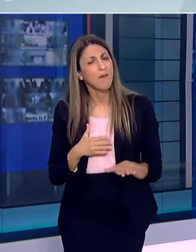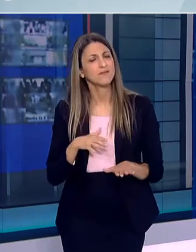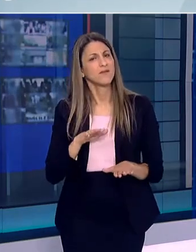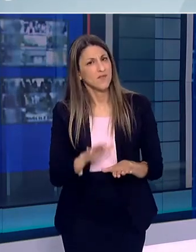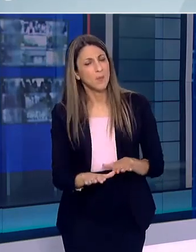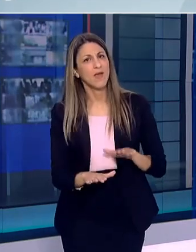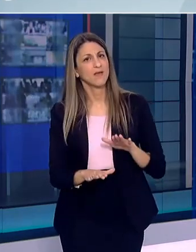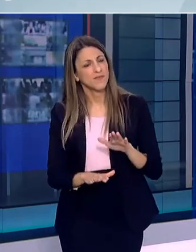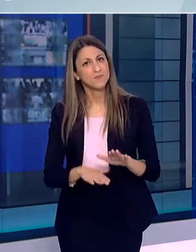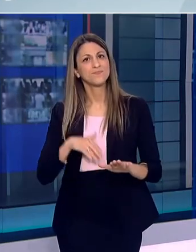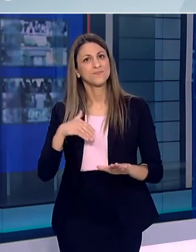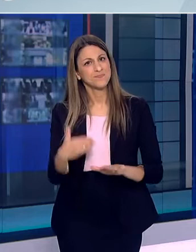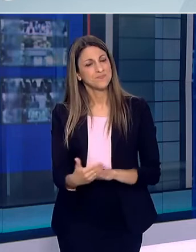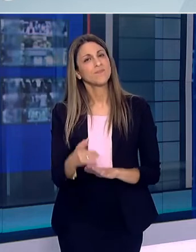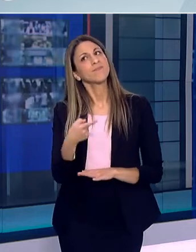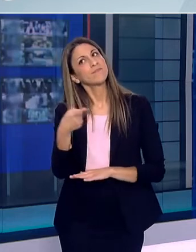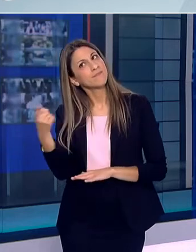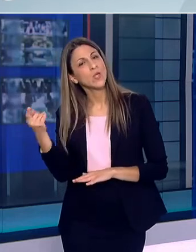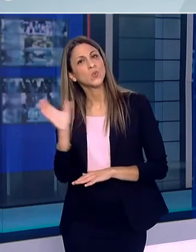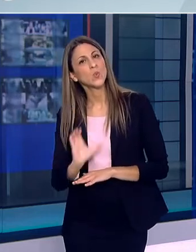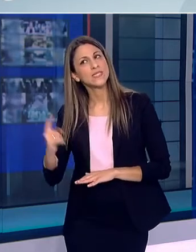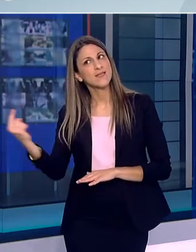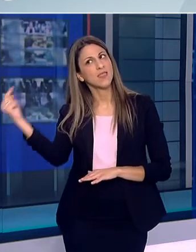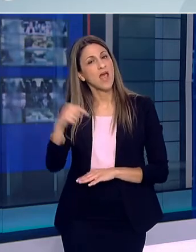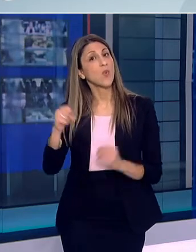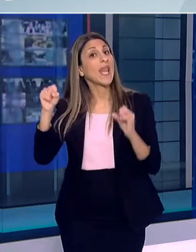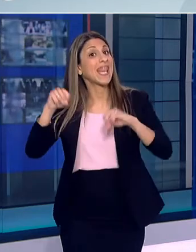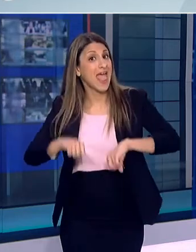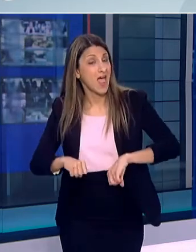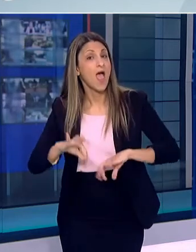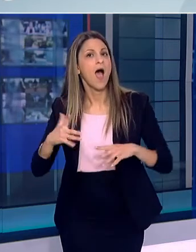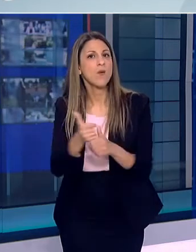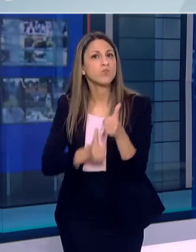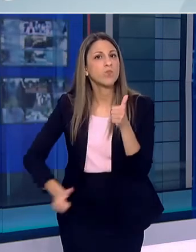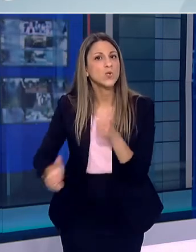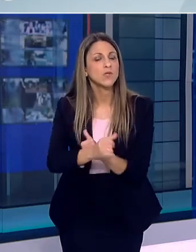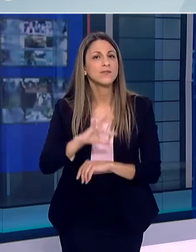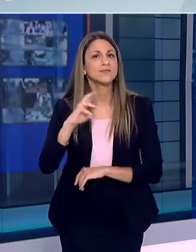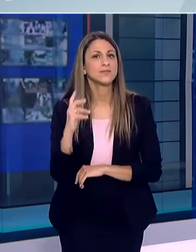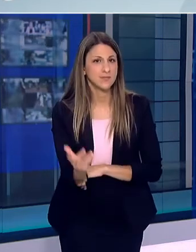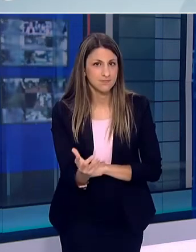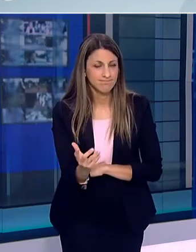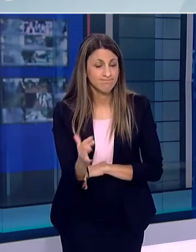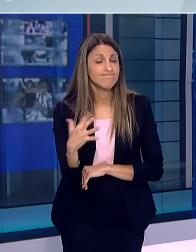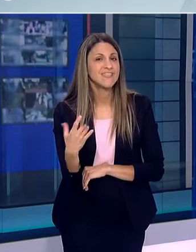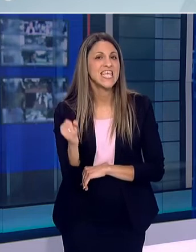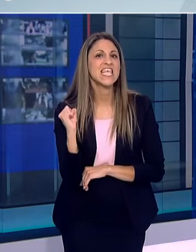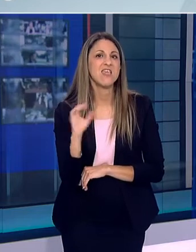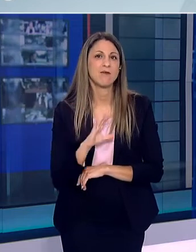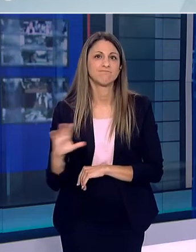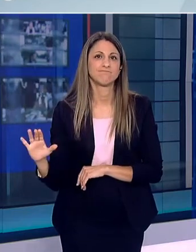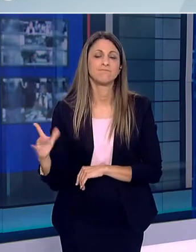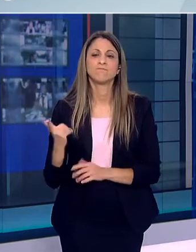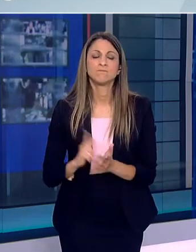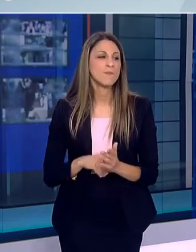Τη δυνατότητα επίσκεψης θα τη δώσουμε Αλλά προτάσσοντας κάτι που ήταν από την πρώτη στιγμή η άμεση προτεραιότητά μας Η